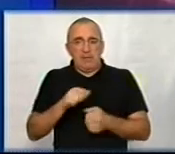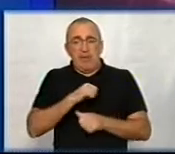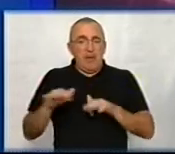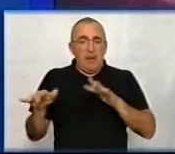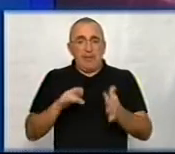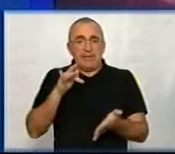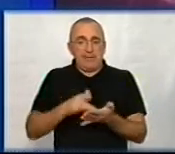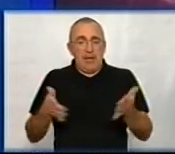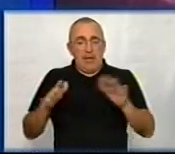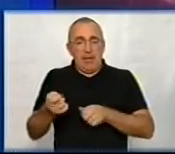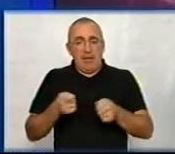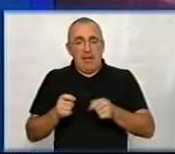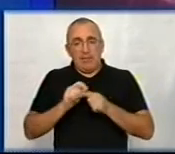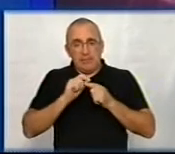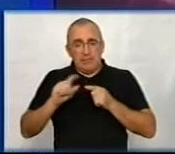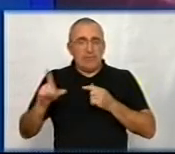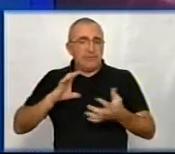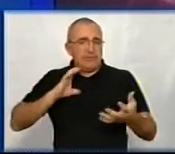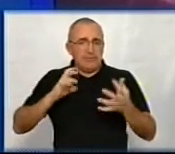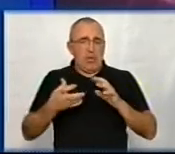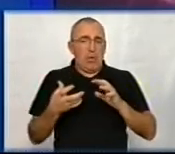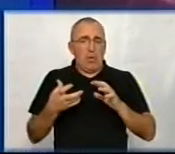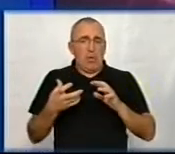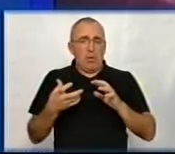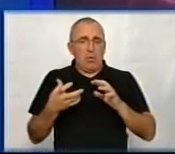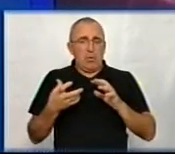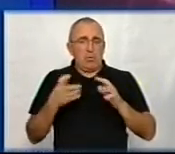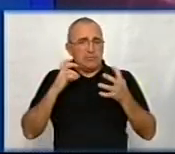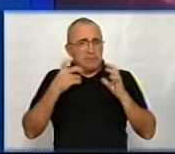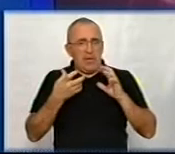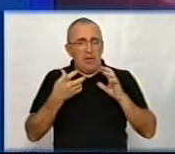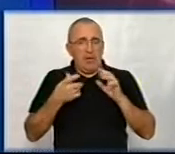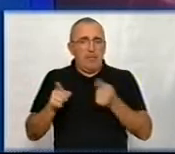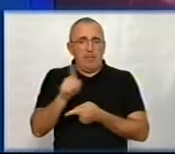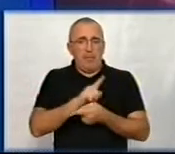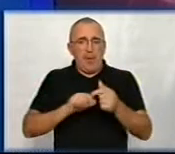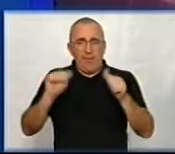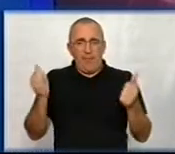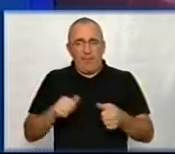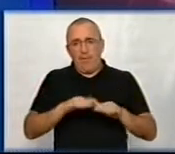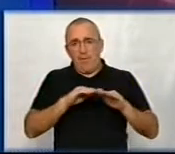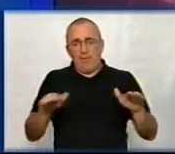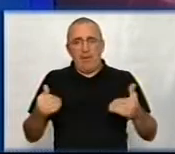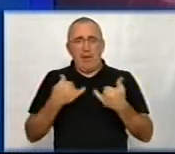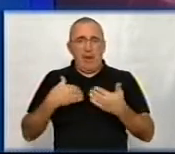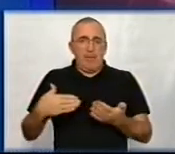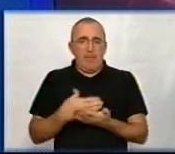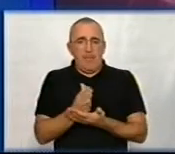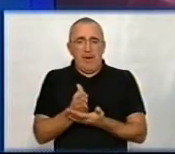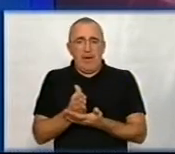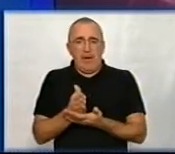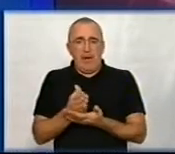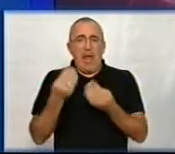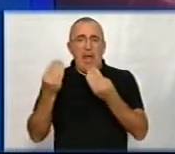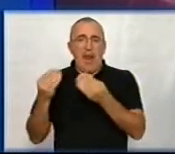процес децентралізації, він запустив досить серйозне переформатування і на рівні, як для мене політичний експерт, а на рівні